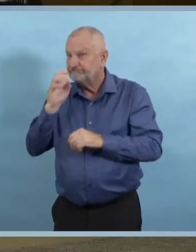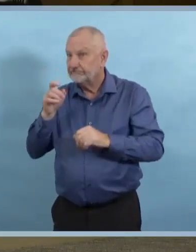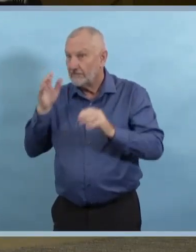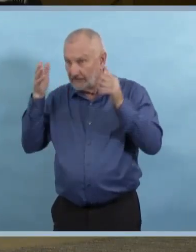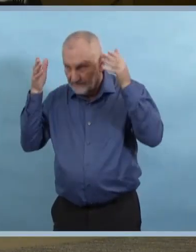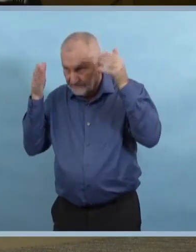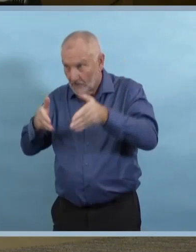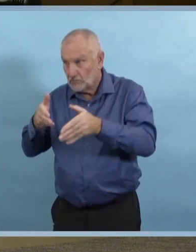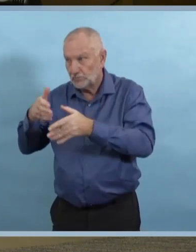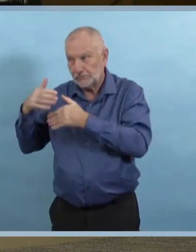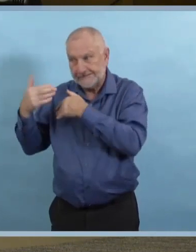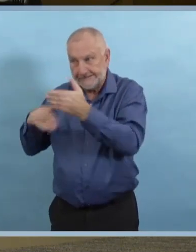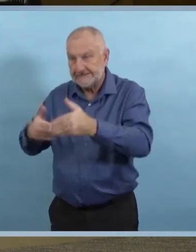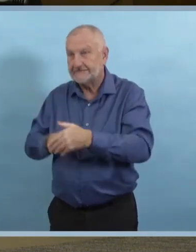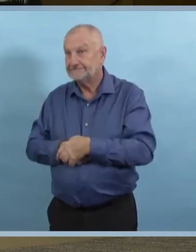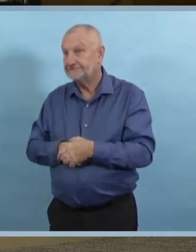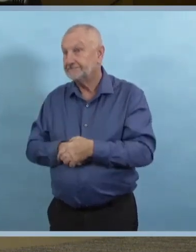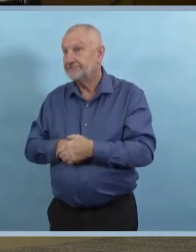Bonjour.